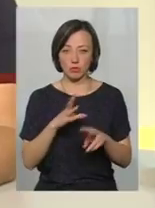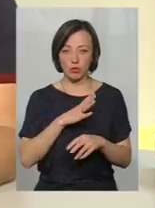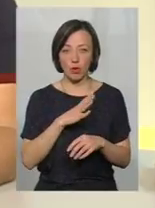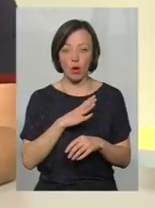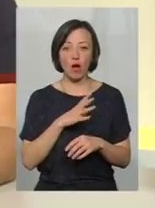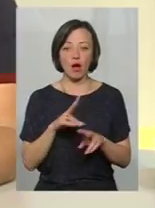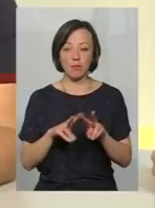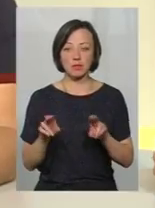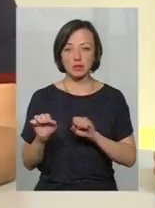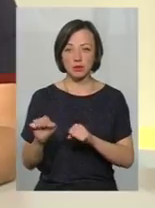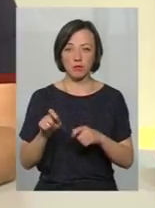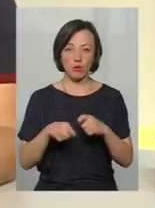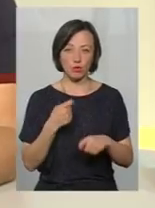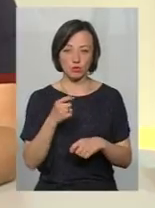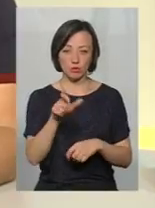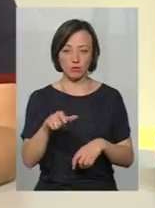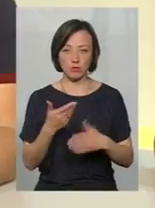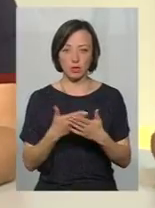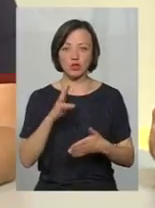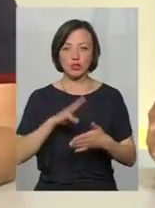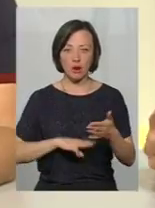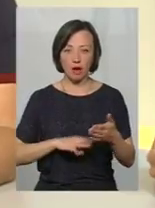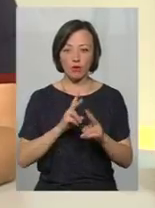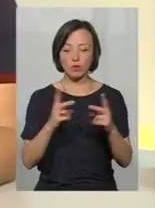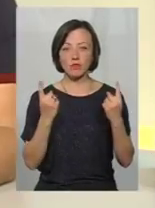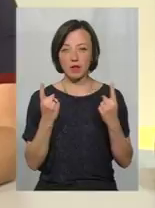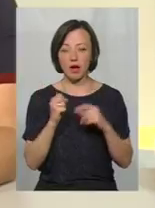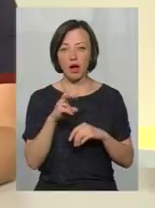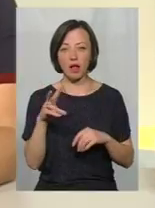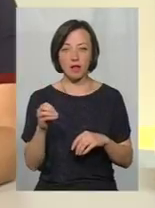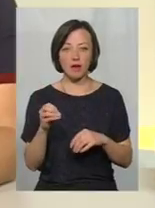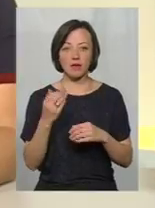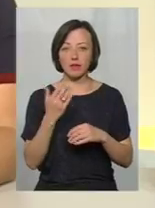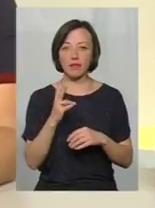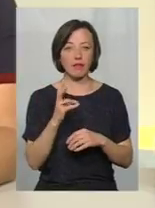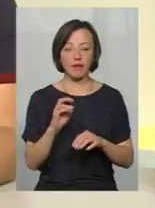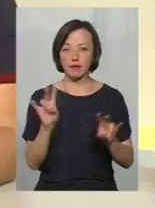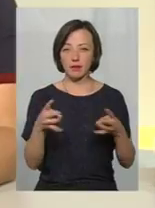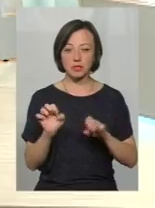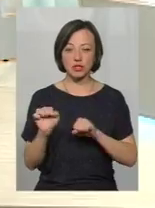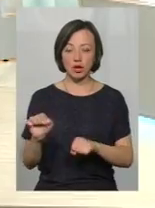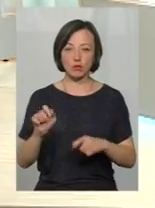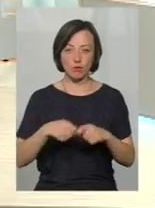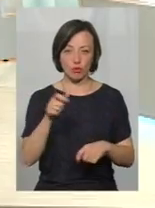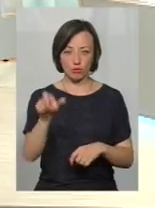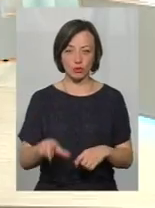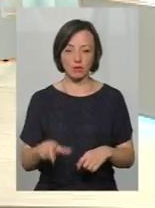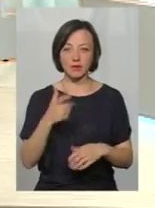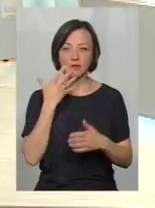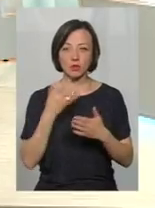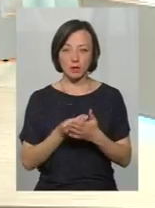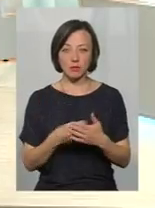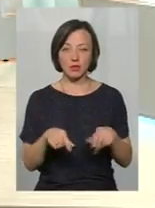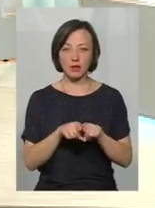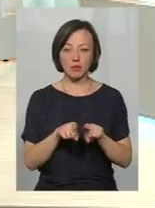Аналогічно, не захищайте правопорушника. Ми розуміємо, що штрафи для когось дуже великі, але не захищайте правопорушника, бо він своїми